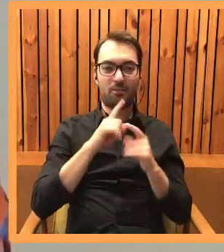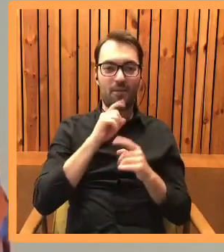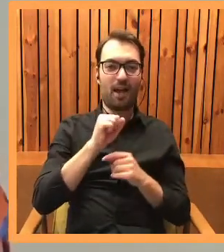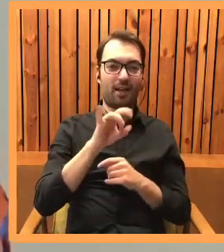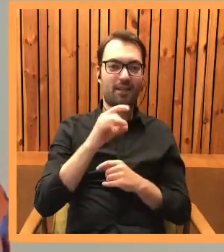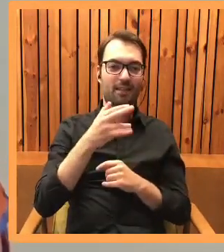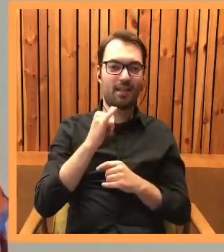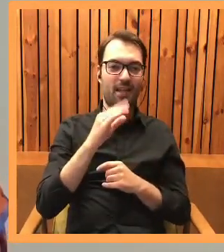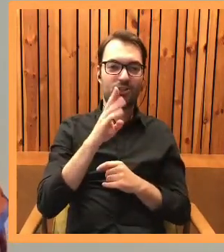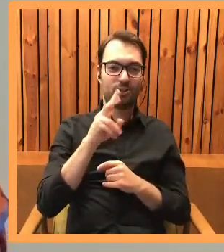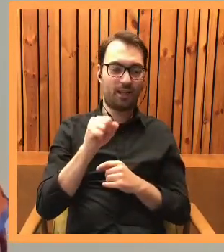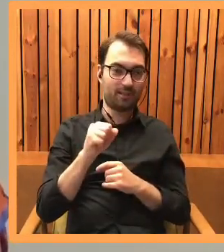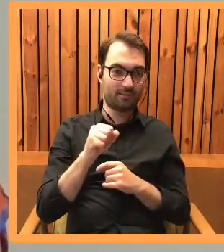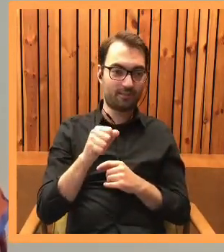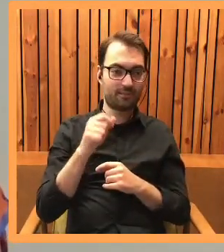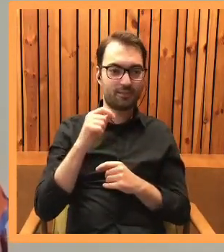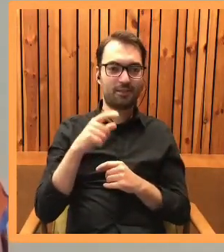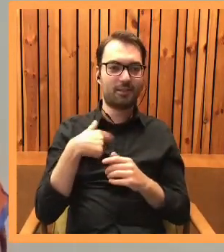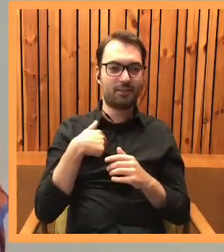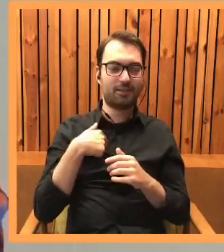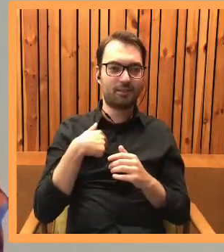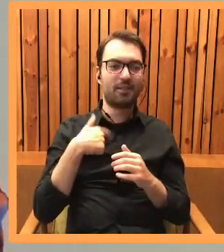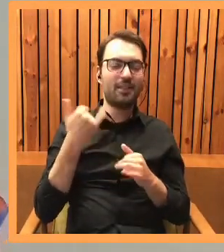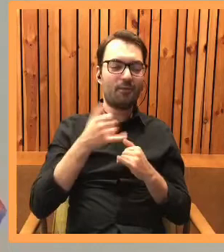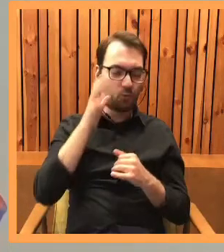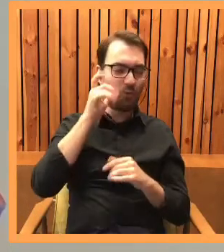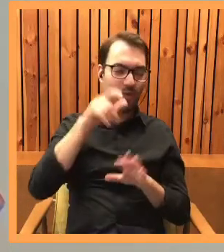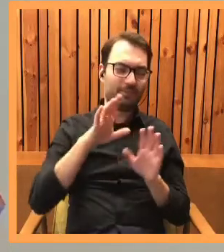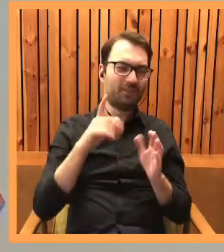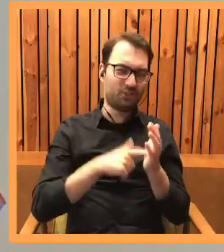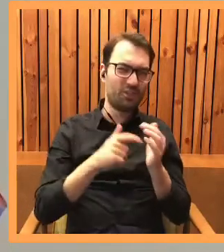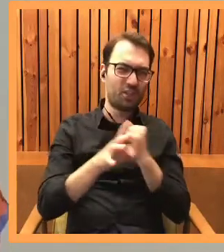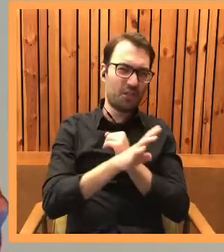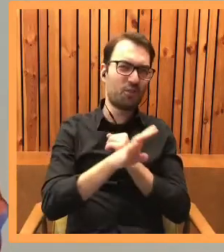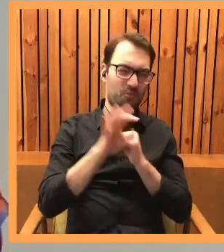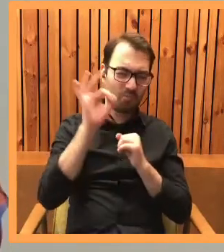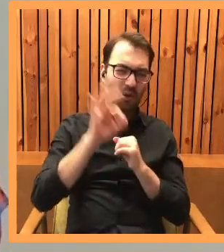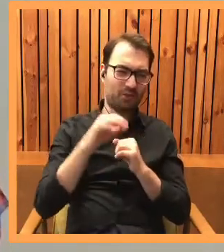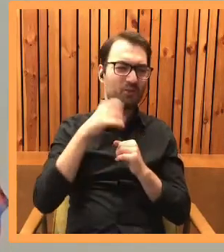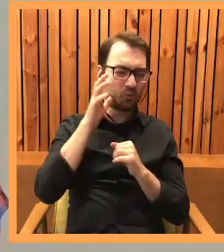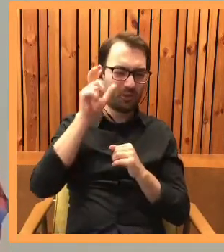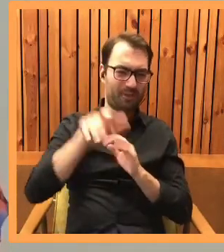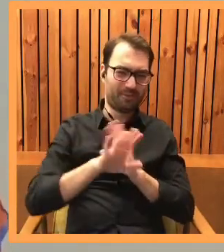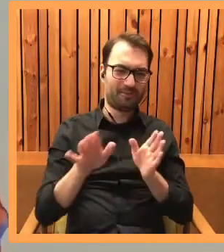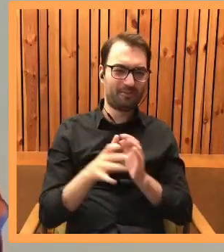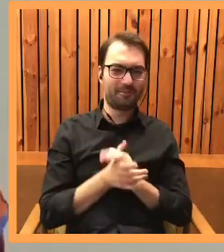Agnieszką, to się przeważnie jej słucham. Przeważnie.